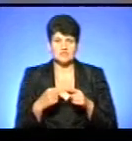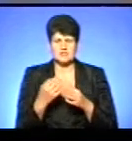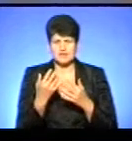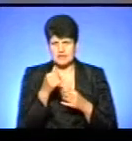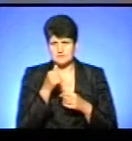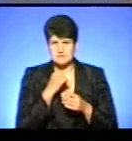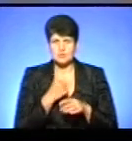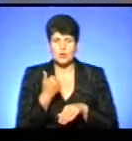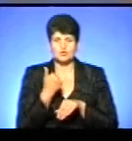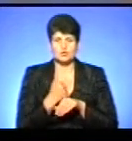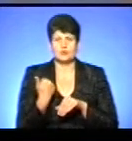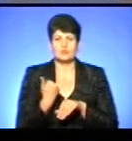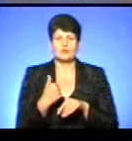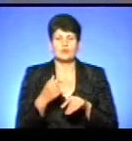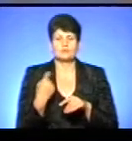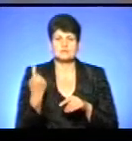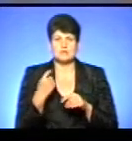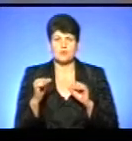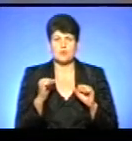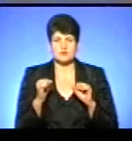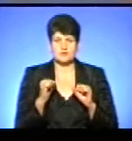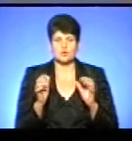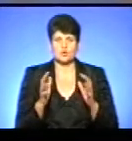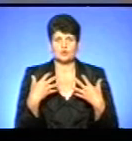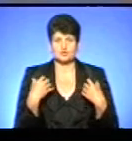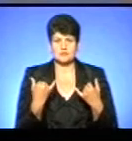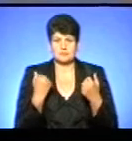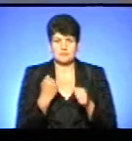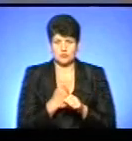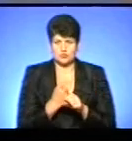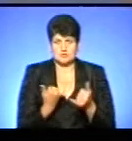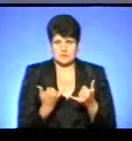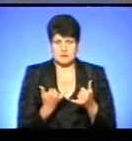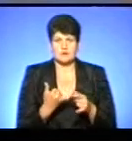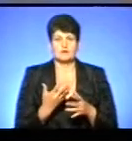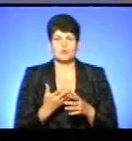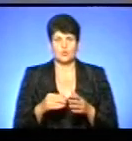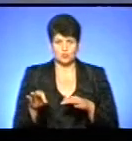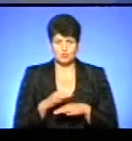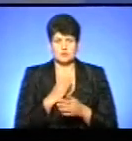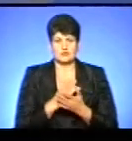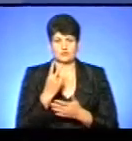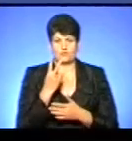кілька місяців очолив обласне управління охорони здоров'я, де працює й досі. Одружений виховує двох синів.